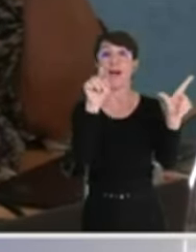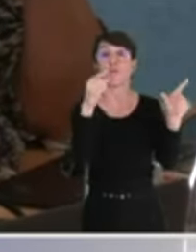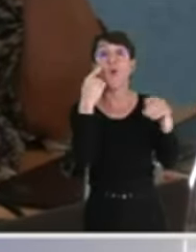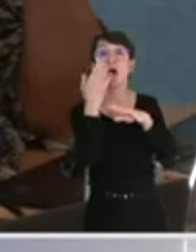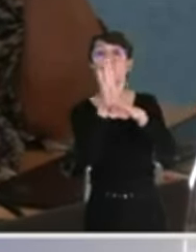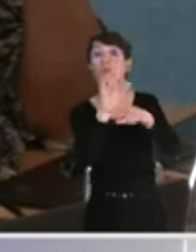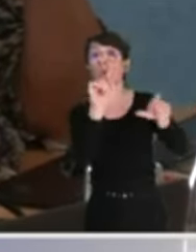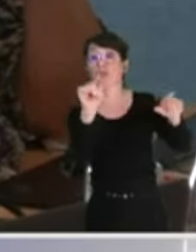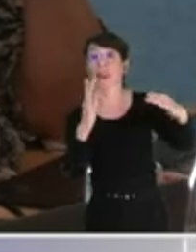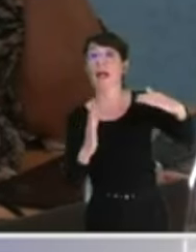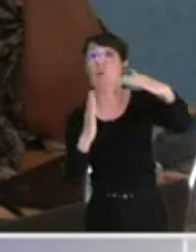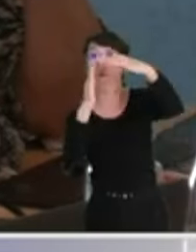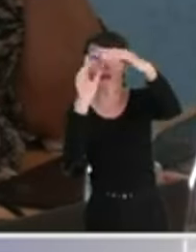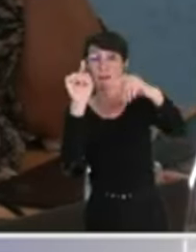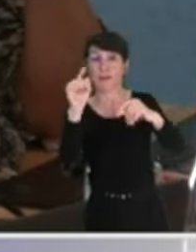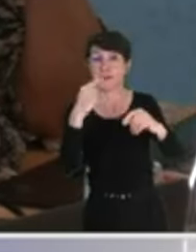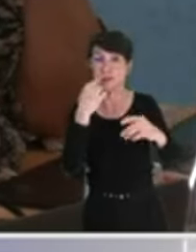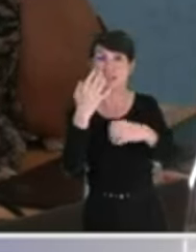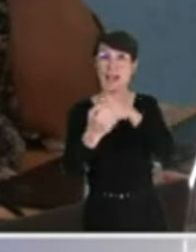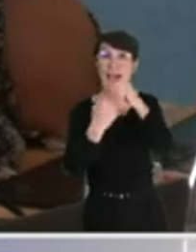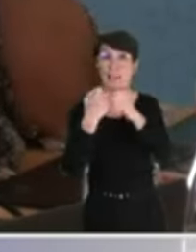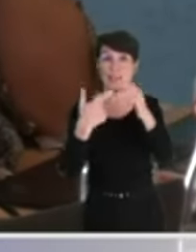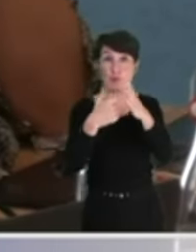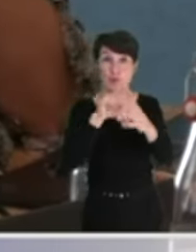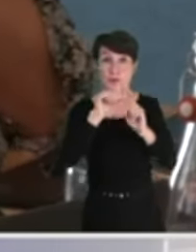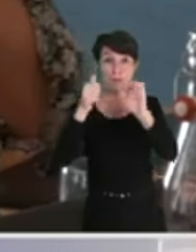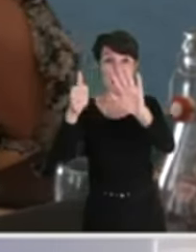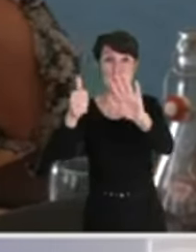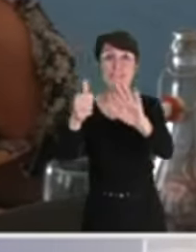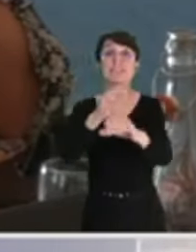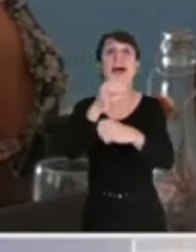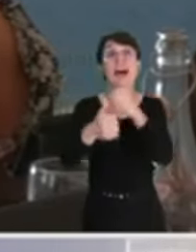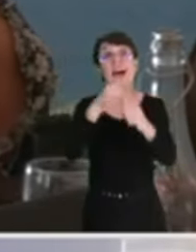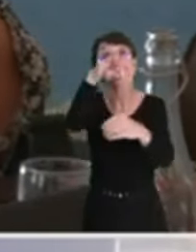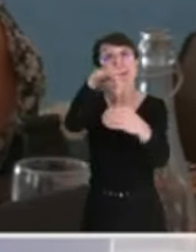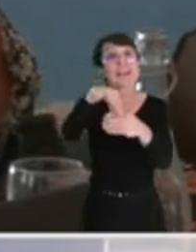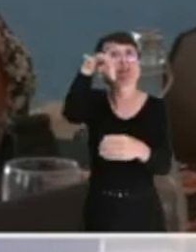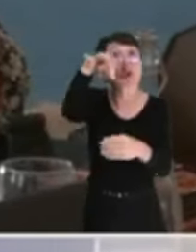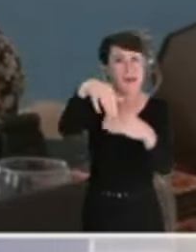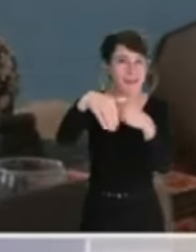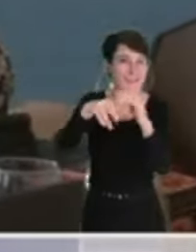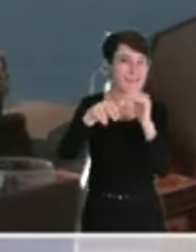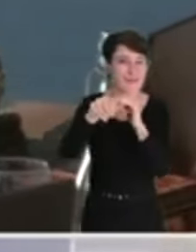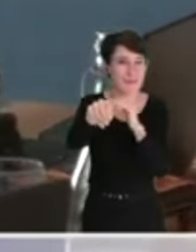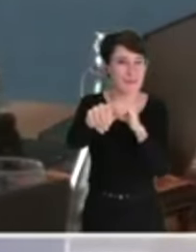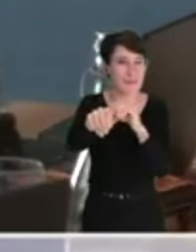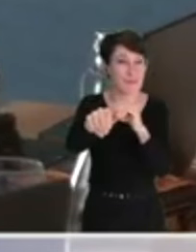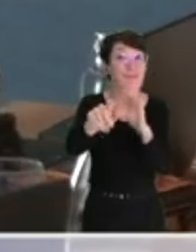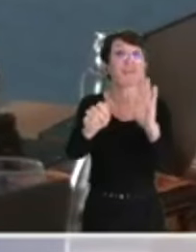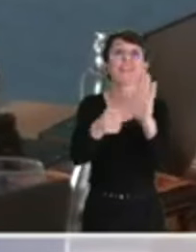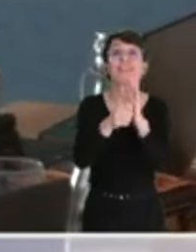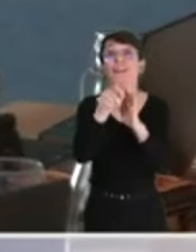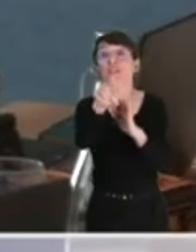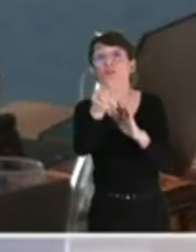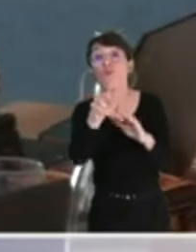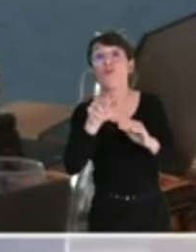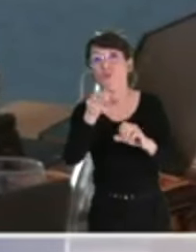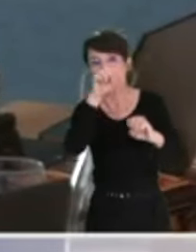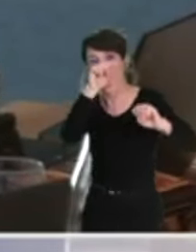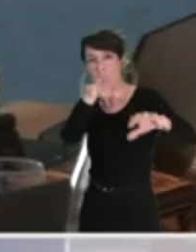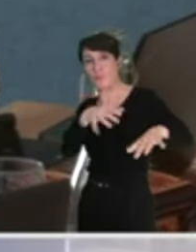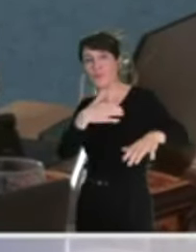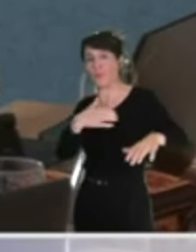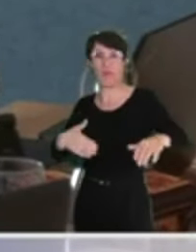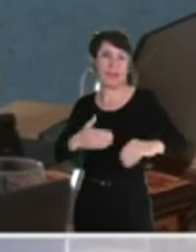2026,'est-à-dire l'année électorale, l'année où on sera à Grenoble, au moment où vous abandonnerez votre mandat.